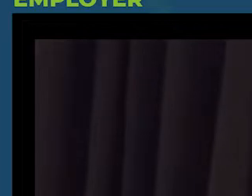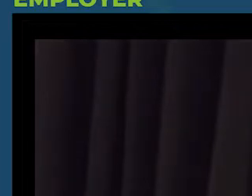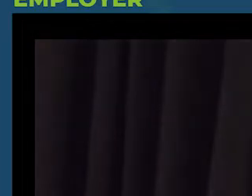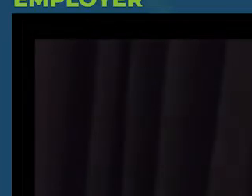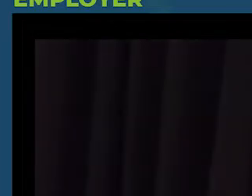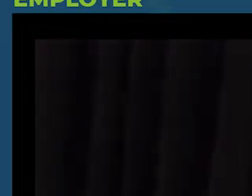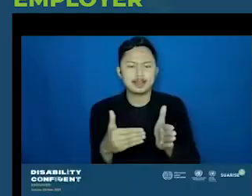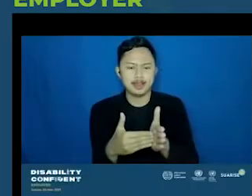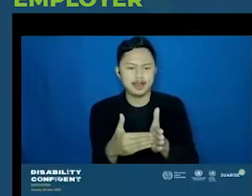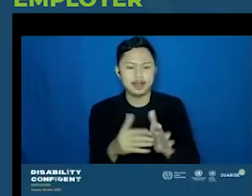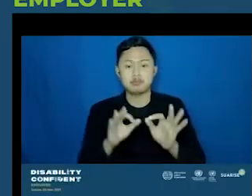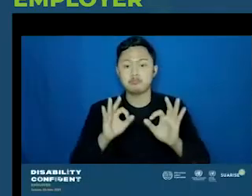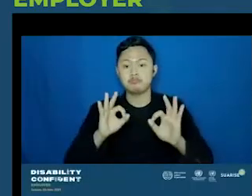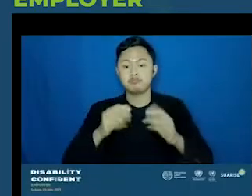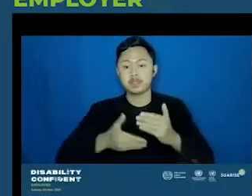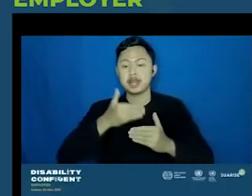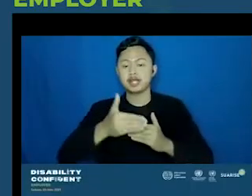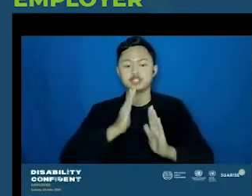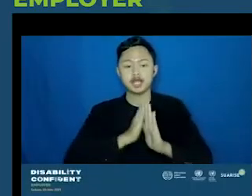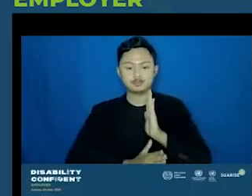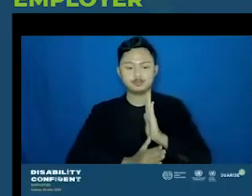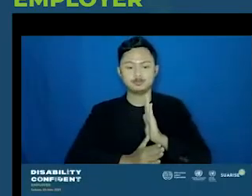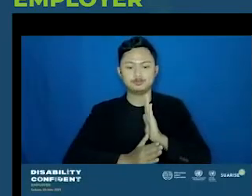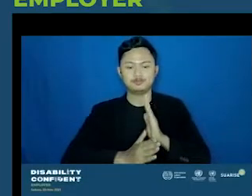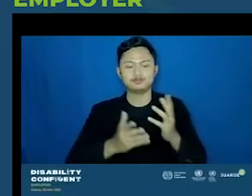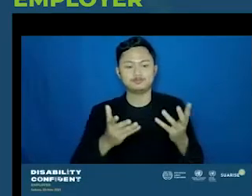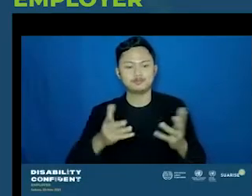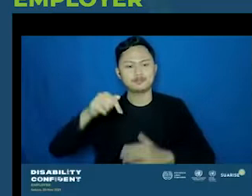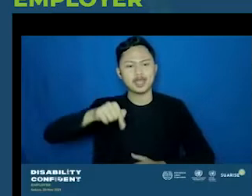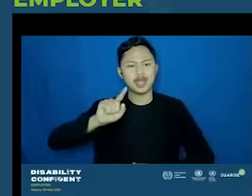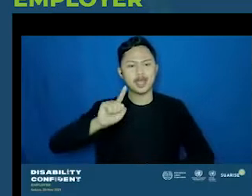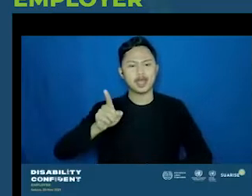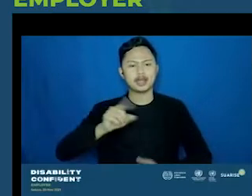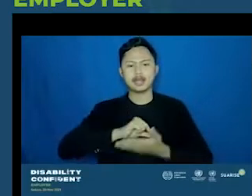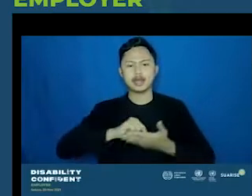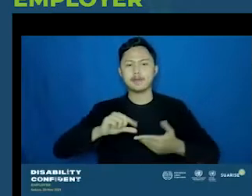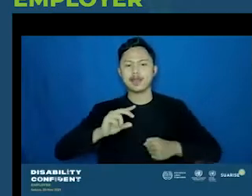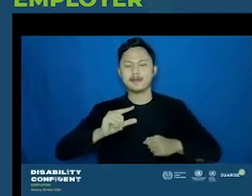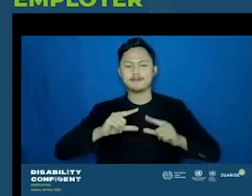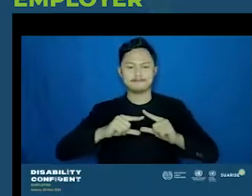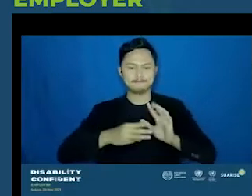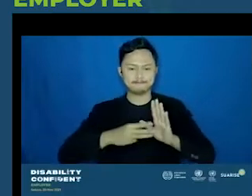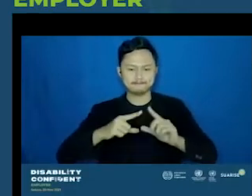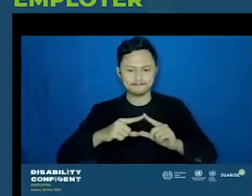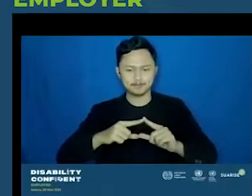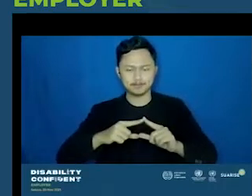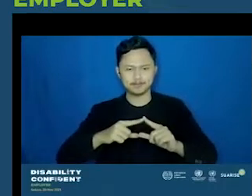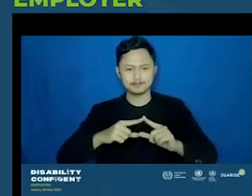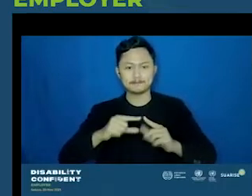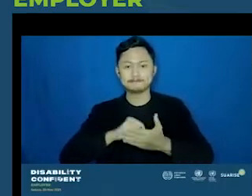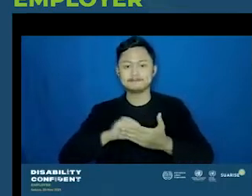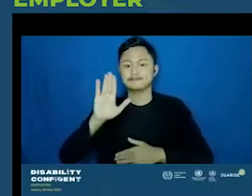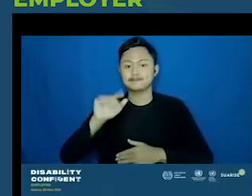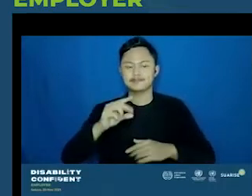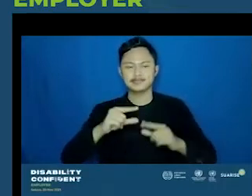Oke, langsung saja deh. Ini di sini ada Mas Rama. Mas Rami ya, tapi biasa dipanggil Mas Rama ya, Mas ya.